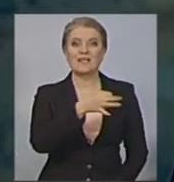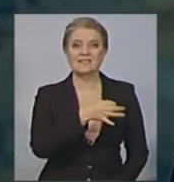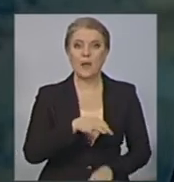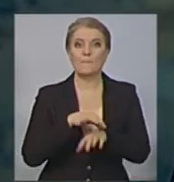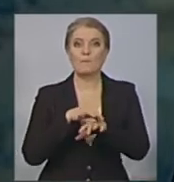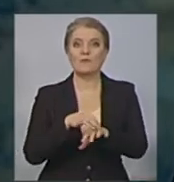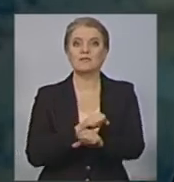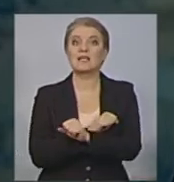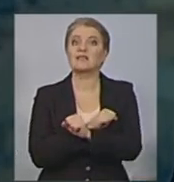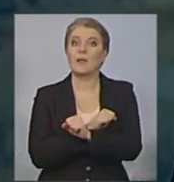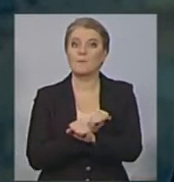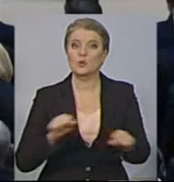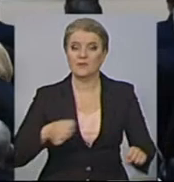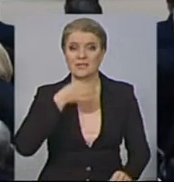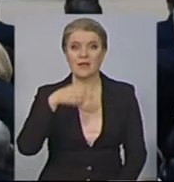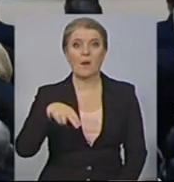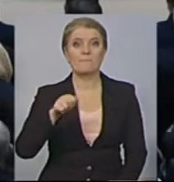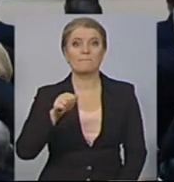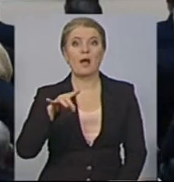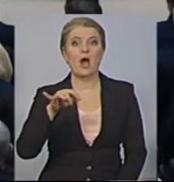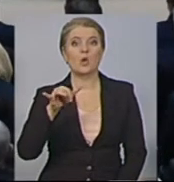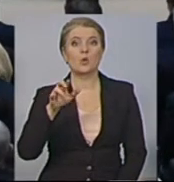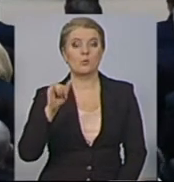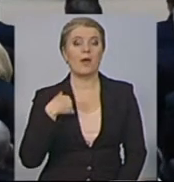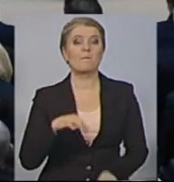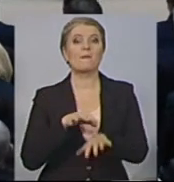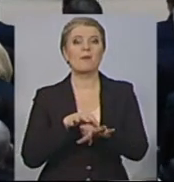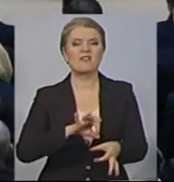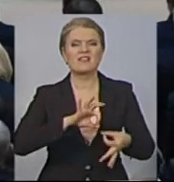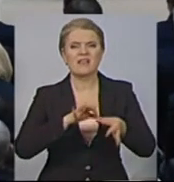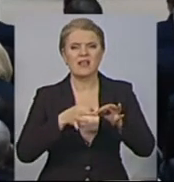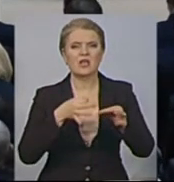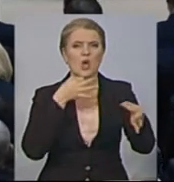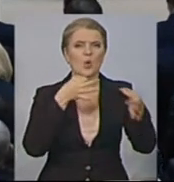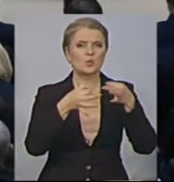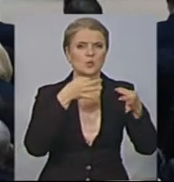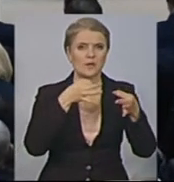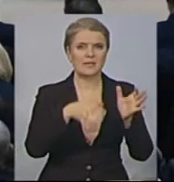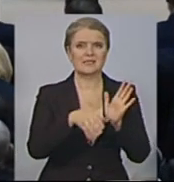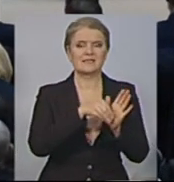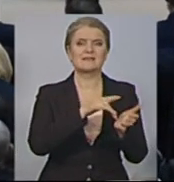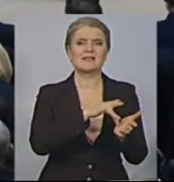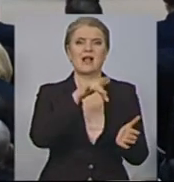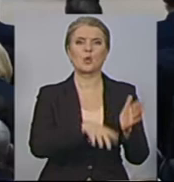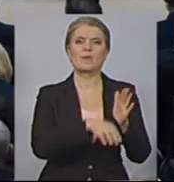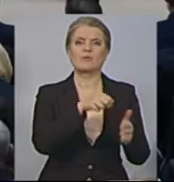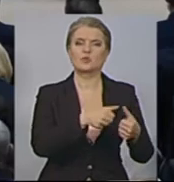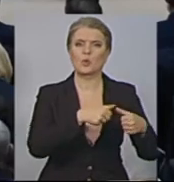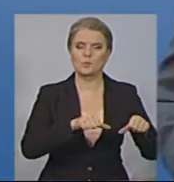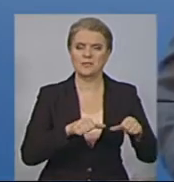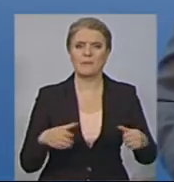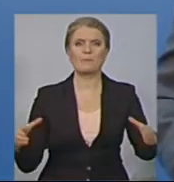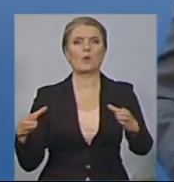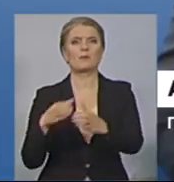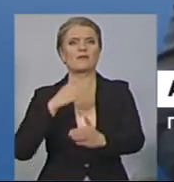місцевого самоврядування. Ми провели понетельні консультації з Центральною виборчою комісією, з Комітетом Верховної Ради України,